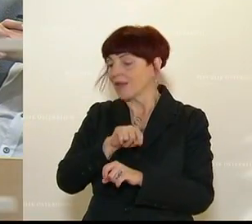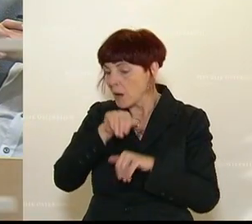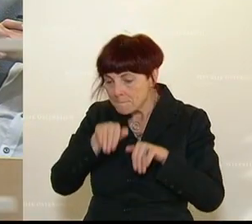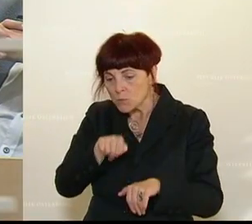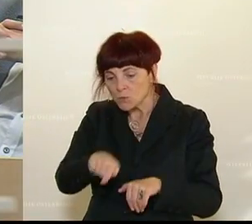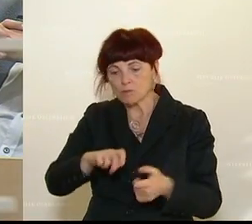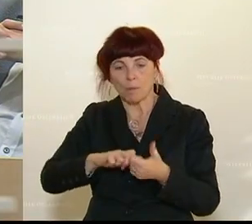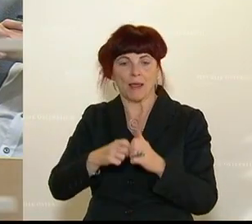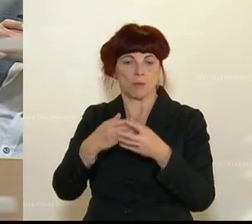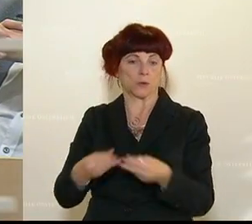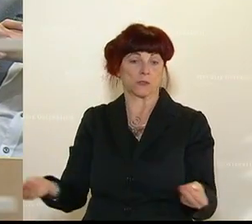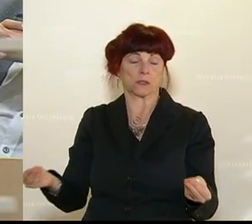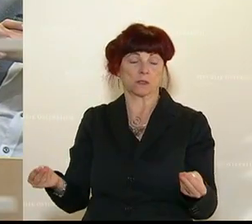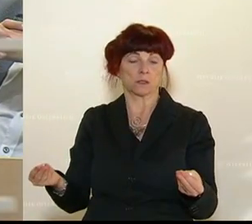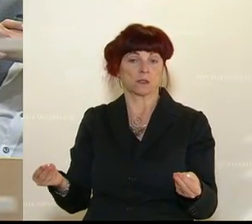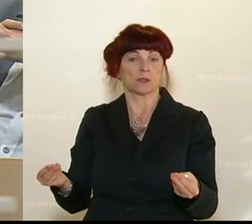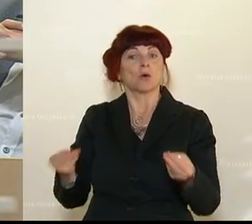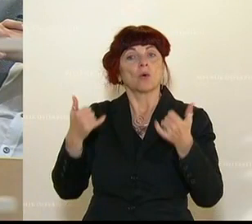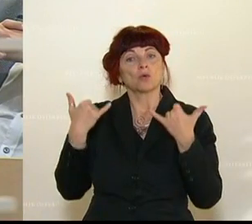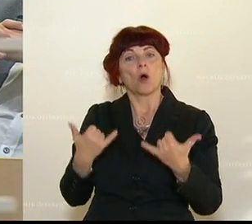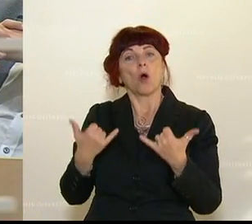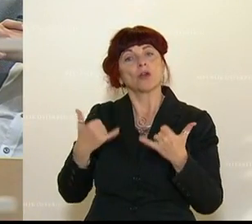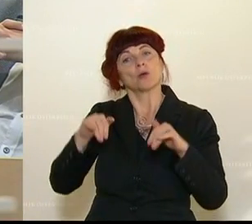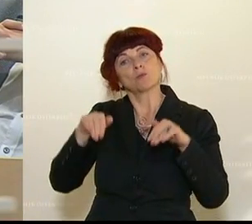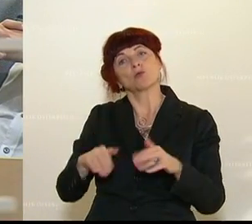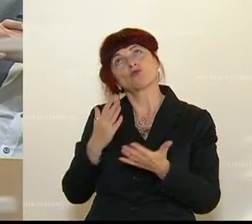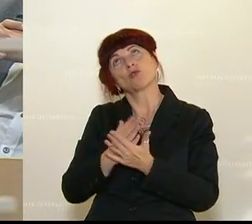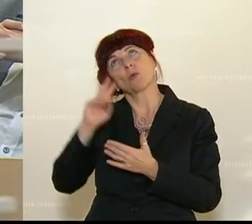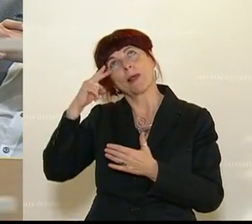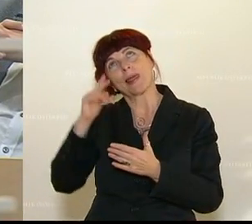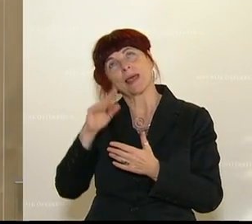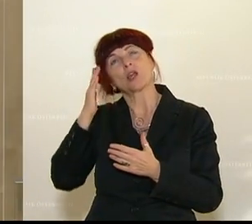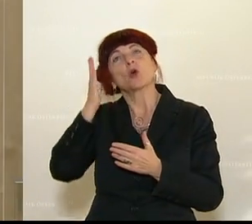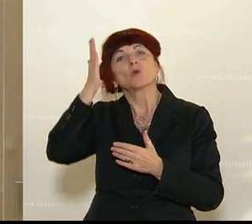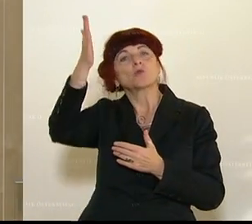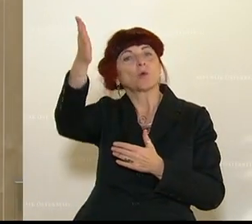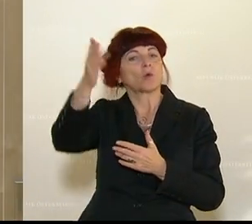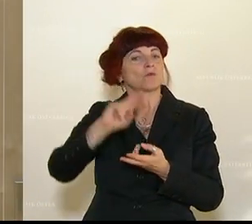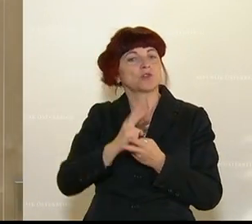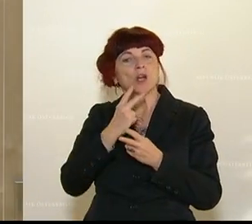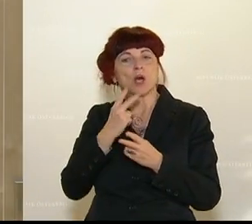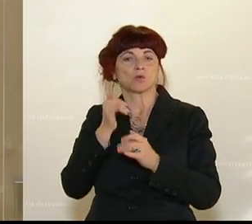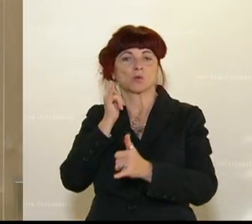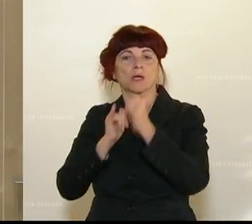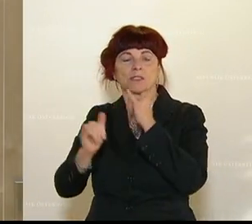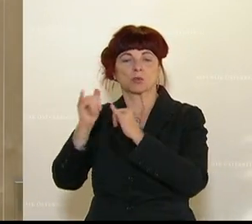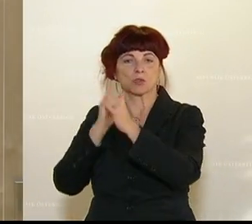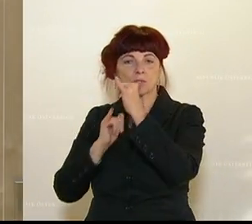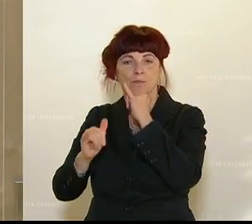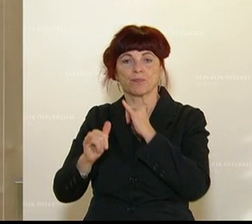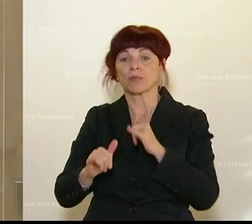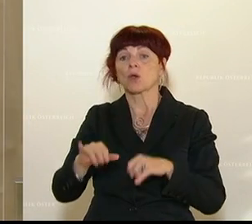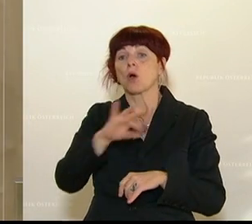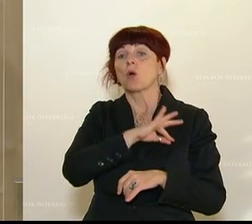und im Prinzip heute schon an den Tourismus von morgen denken. Und ja, auch zu Ihnen, geschätzter Kollege Hörl, der hat zwar gerade